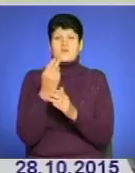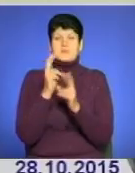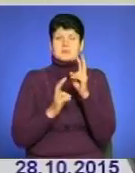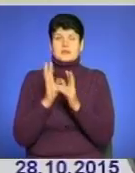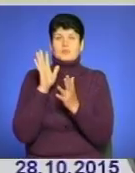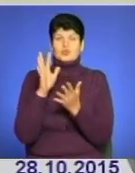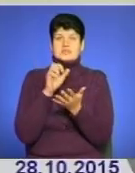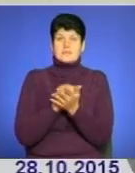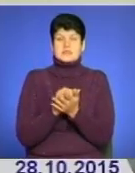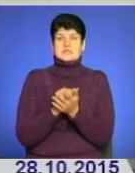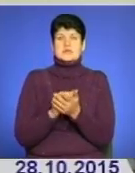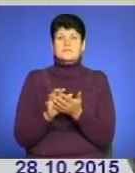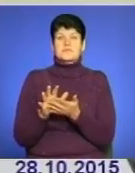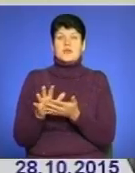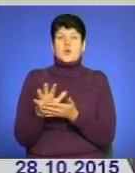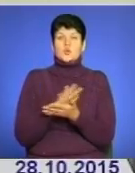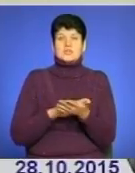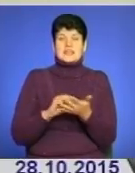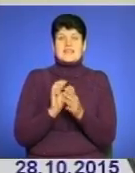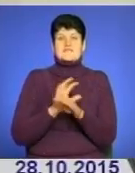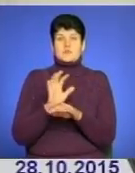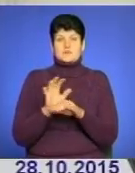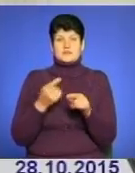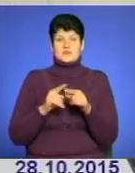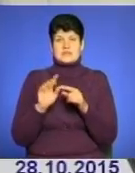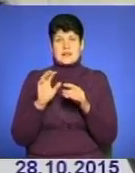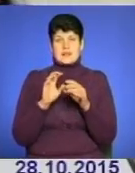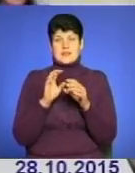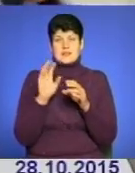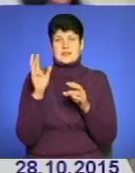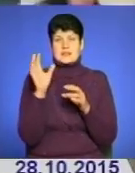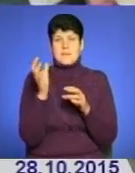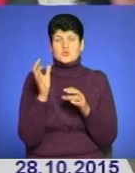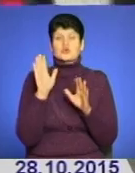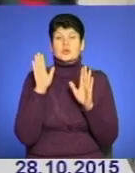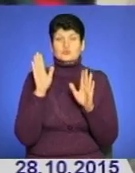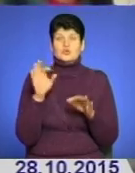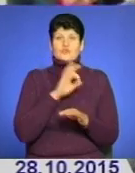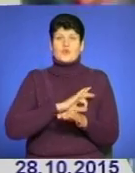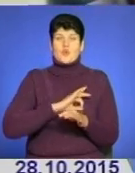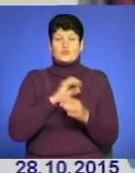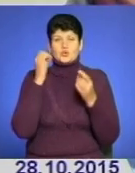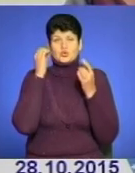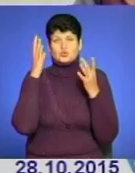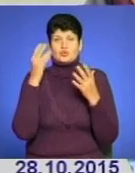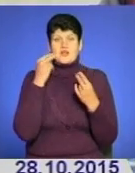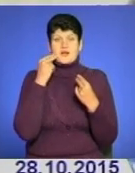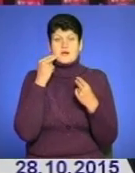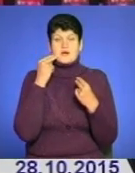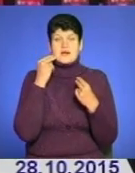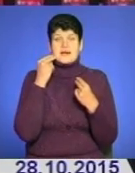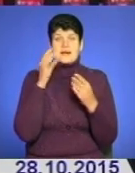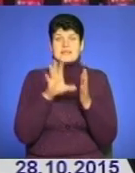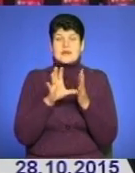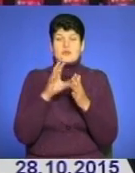займатися і утилізацією, і виробництво даних лампочок, і будуть виховувати певну культуру енергоефективності в суспільстві.